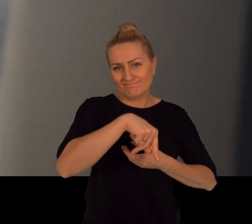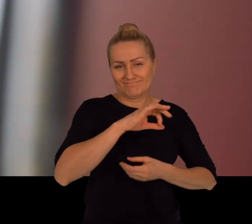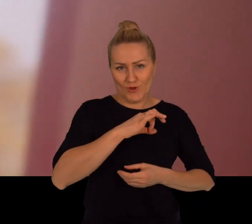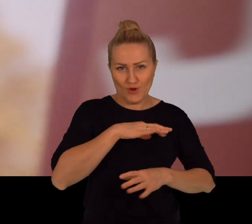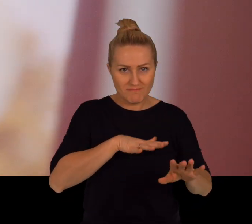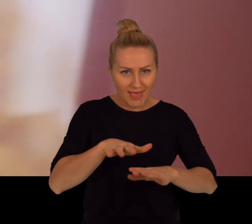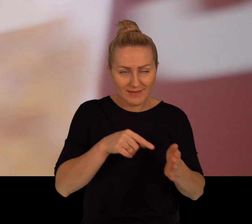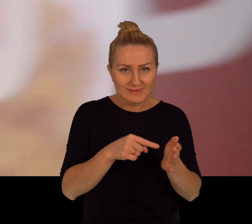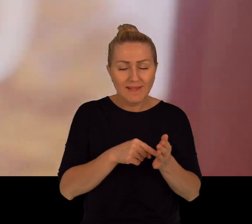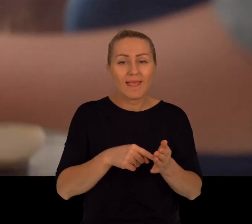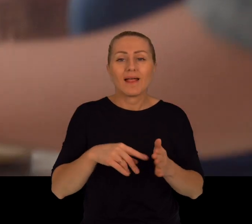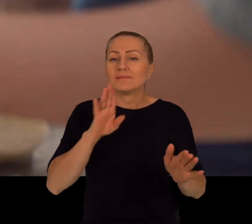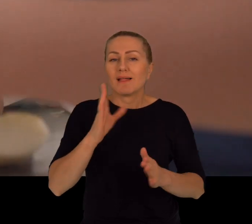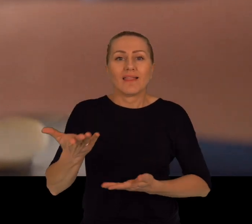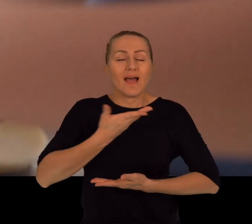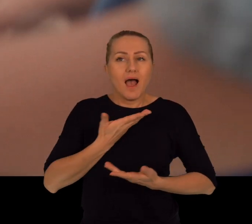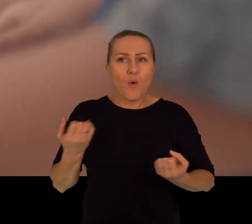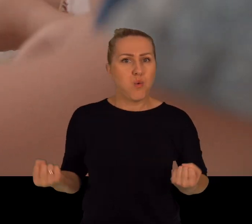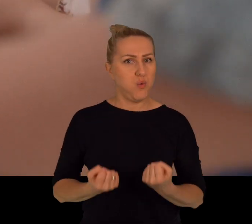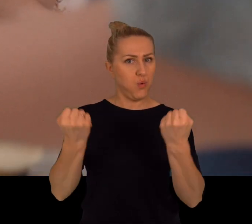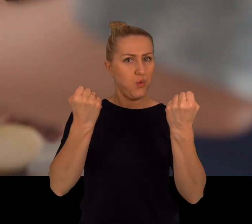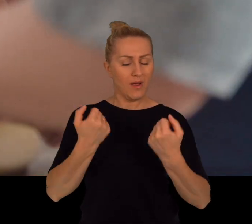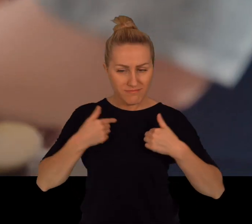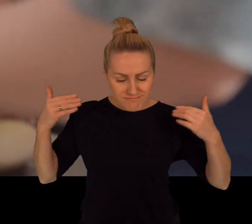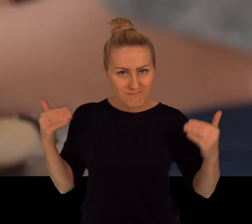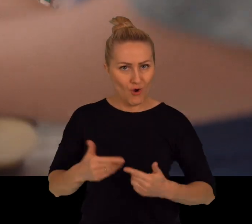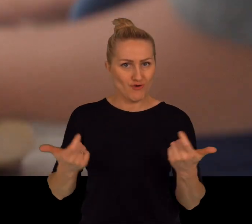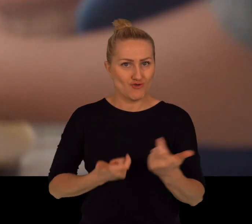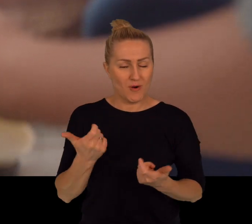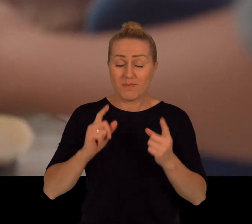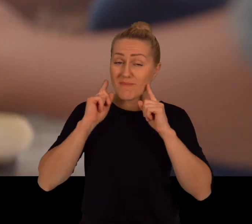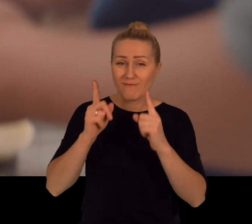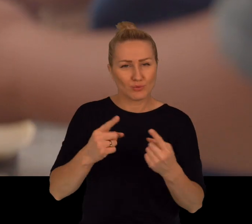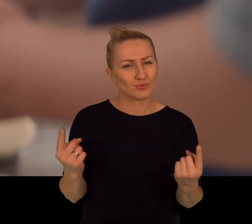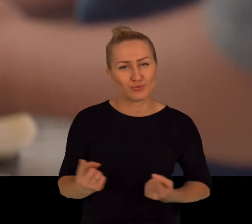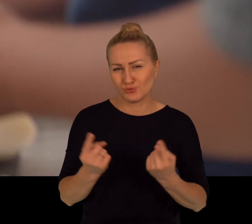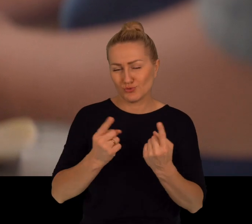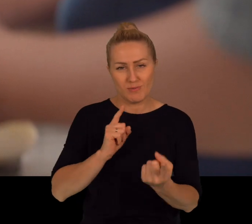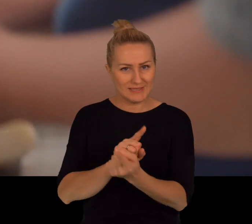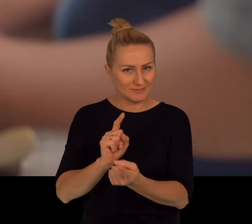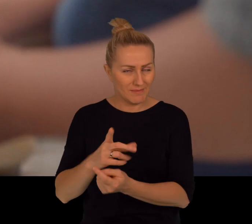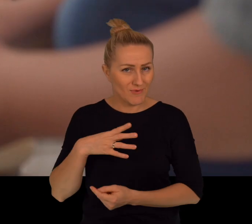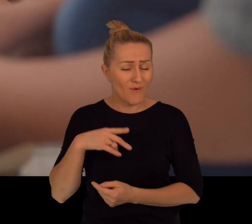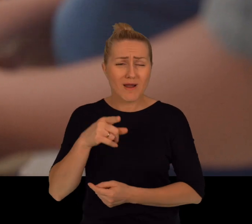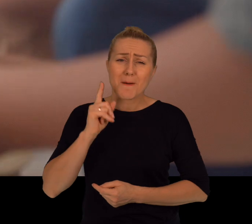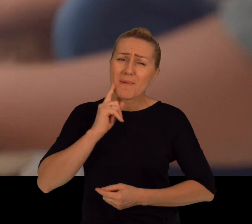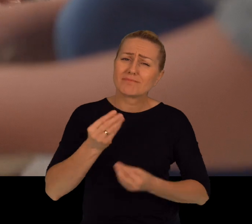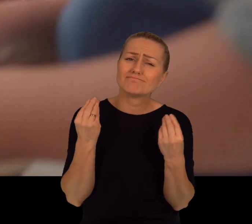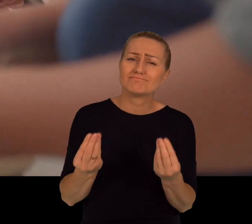wykorzystali. I to było takie jakby wiatr w żagle, że można. Że można. to było naprawdę super spotkania. To